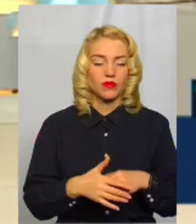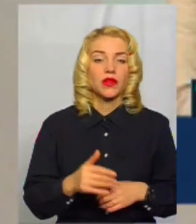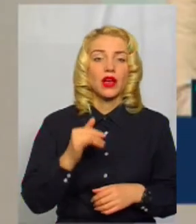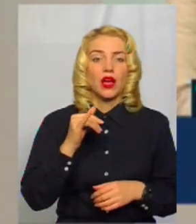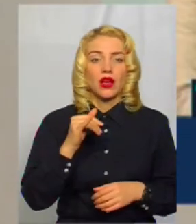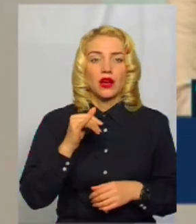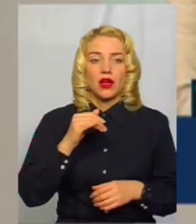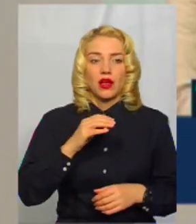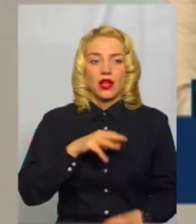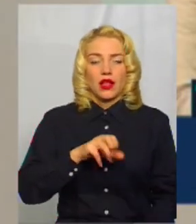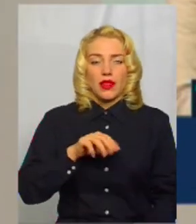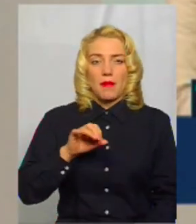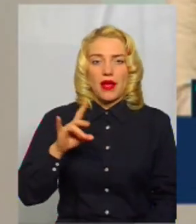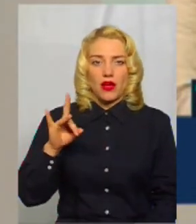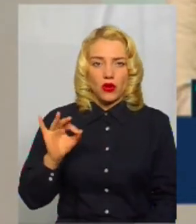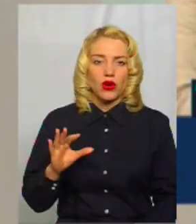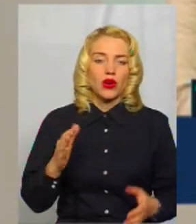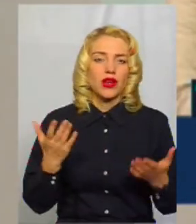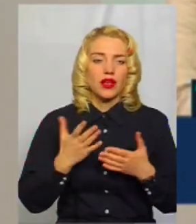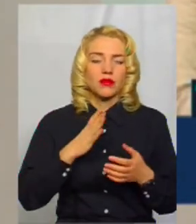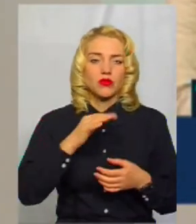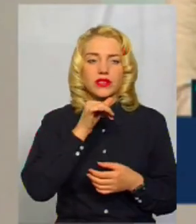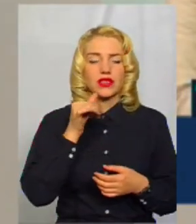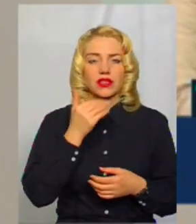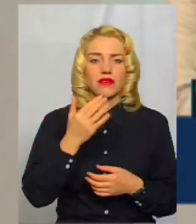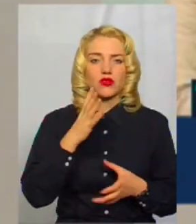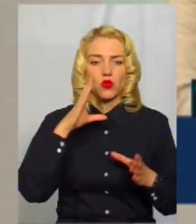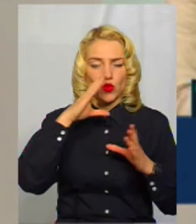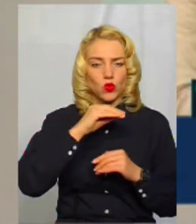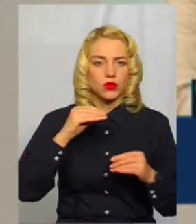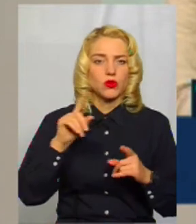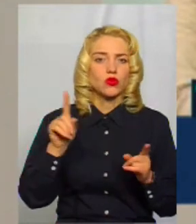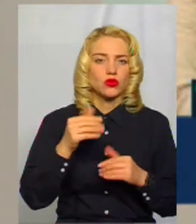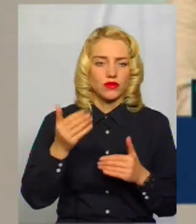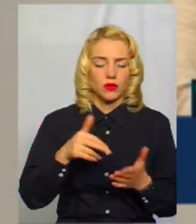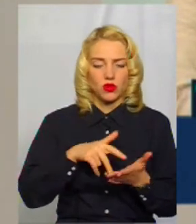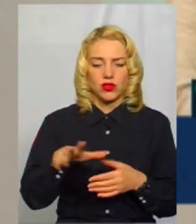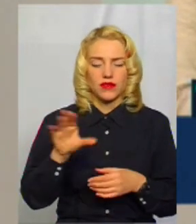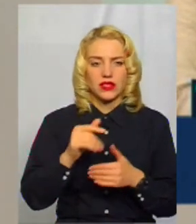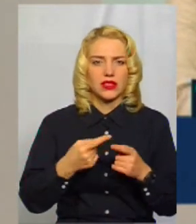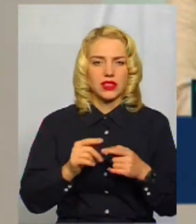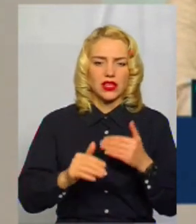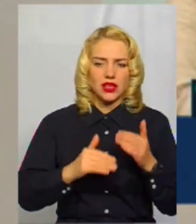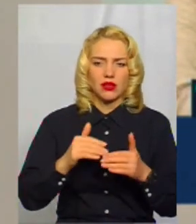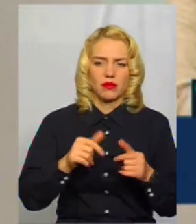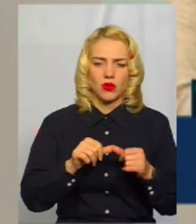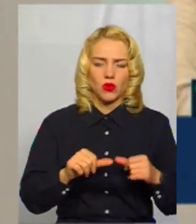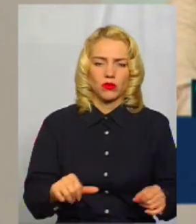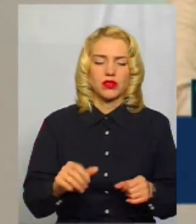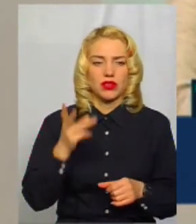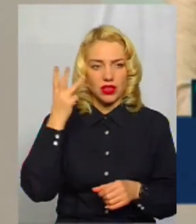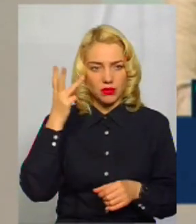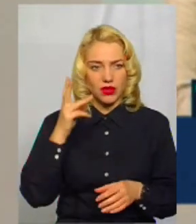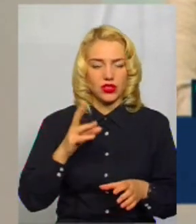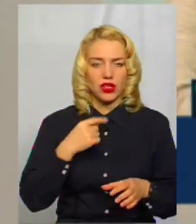Пані Тамаро, скажіть, будь ласка, який був все ж таки секрет вашого успіху, що ви пройшли всі ці етапи, комісію, і ще хмельничани